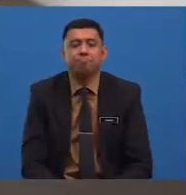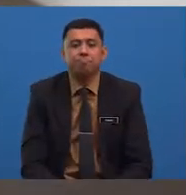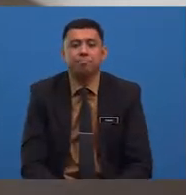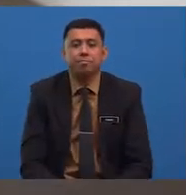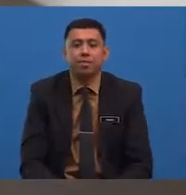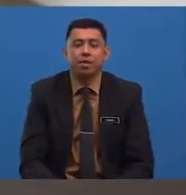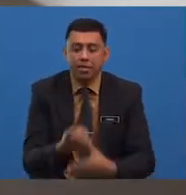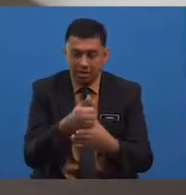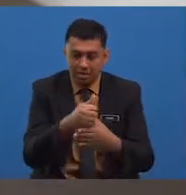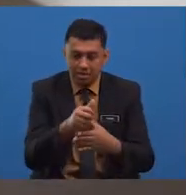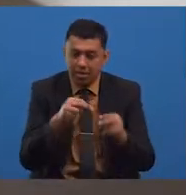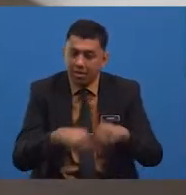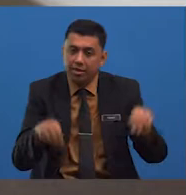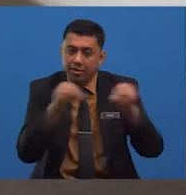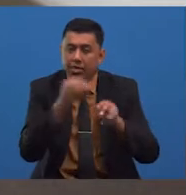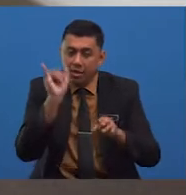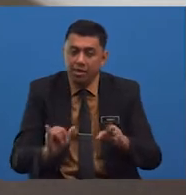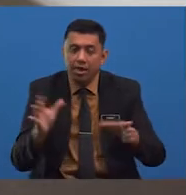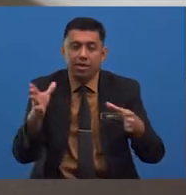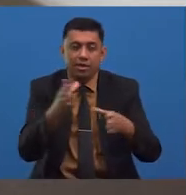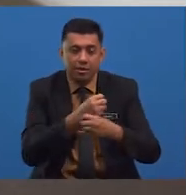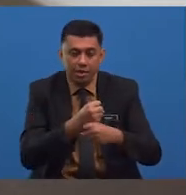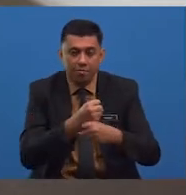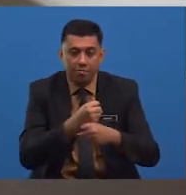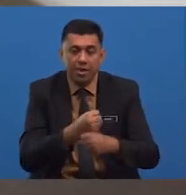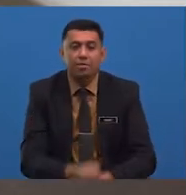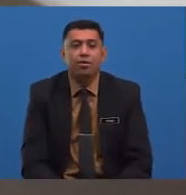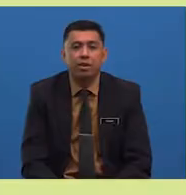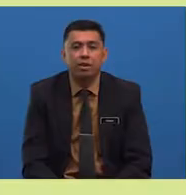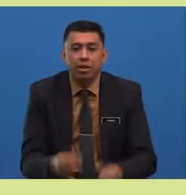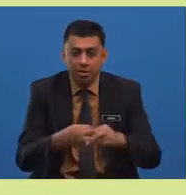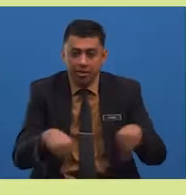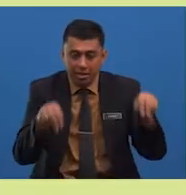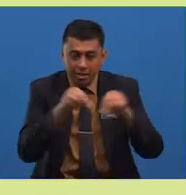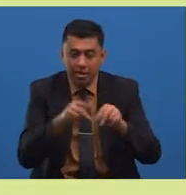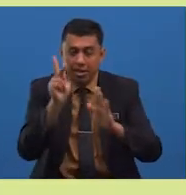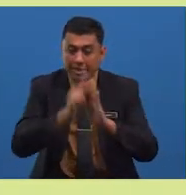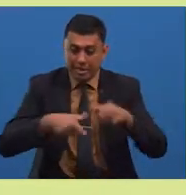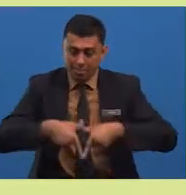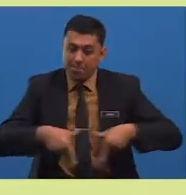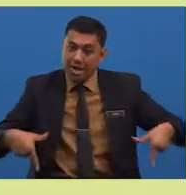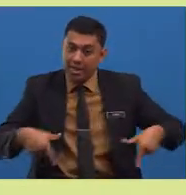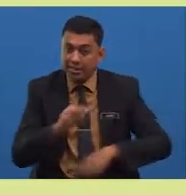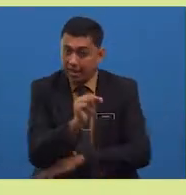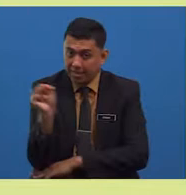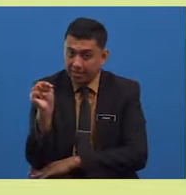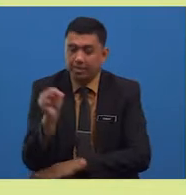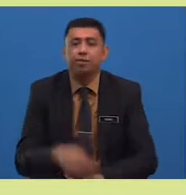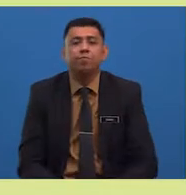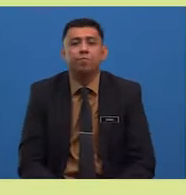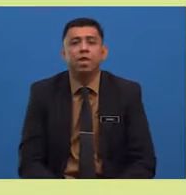Antara nilai yang terdapat dalam prosa ini ialah nilai keberanian.